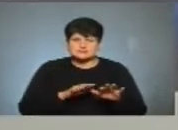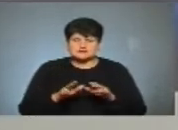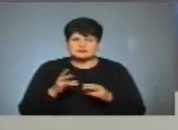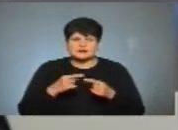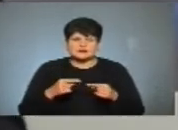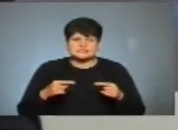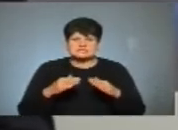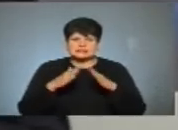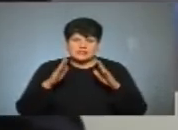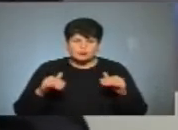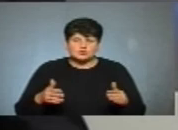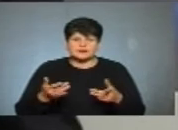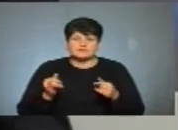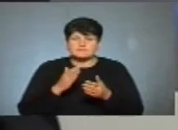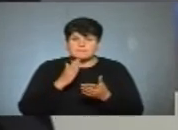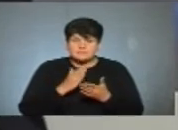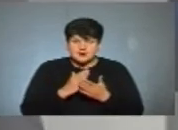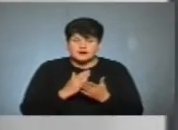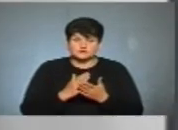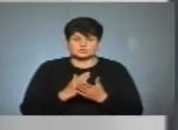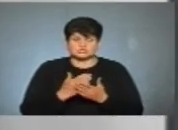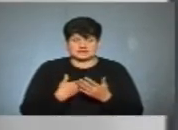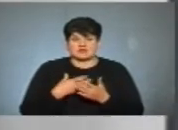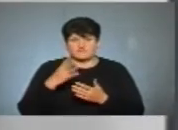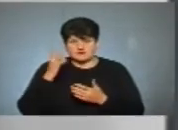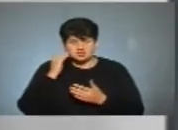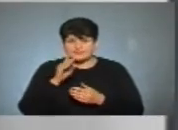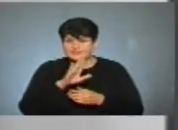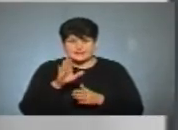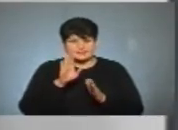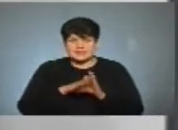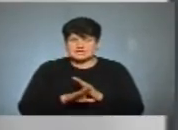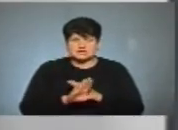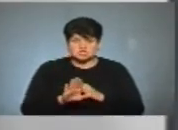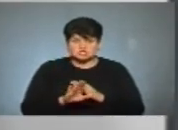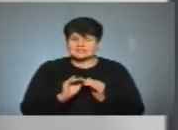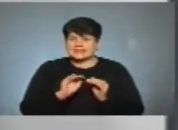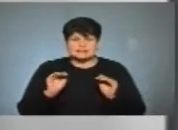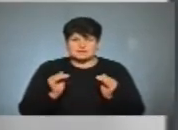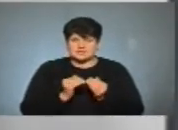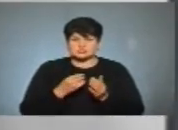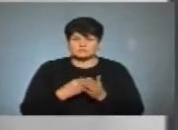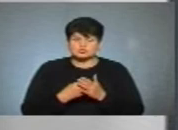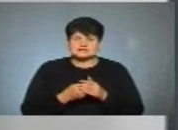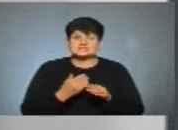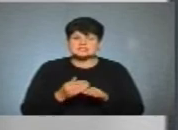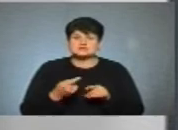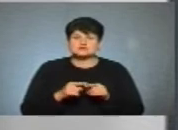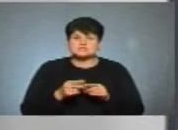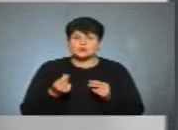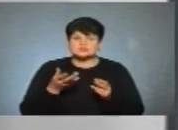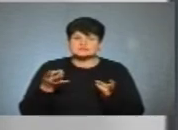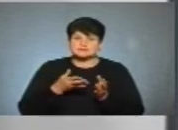на різні табори. маючи, я вважаю, не найгірший і не найменший бюджет, частину цих коштів треба